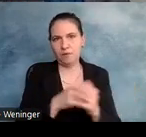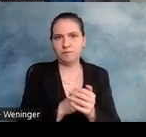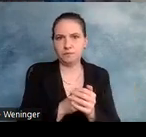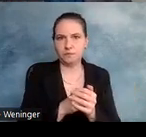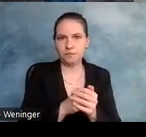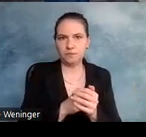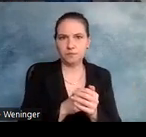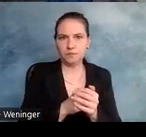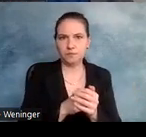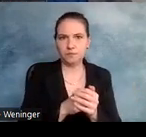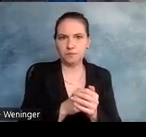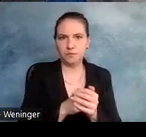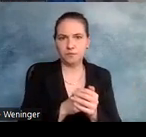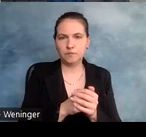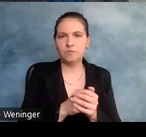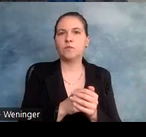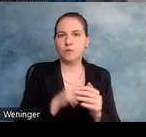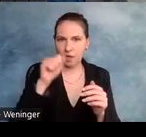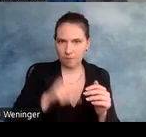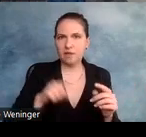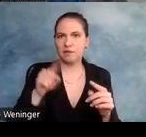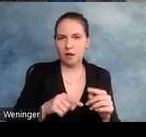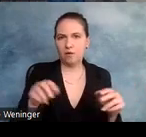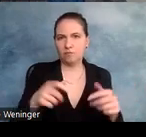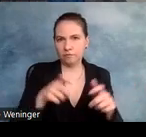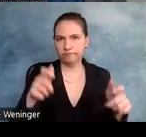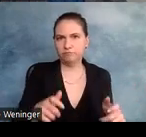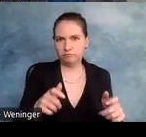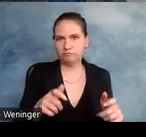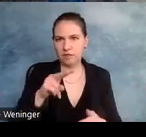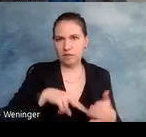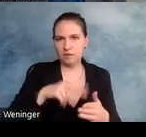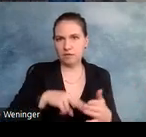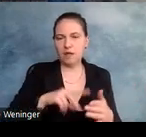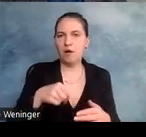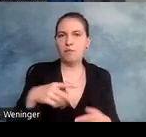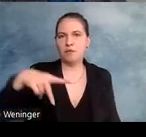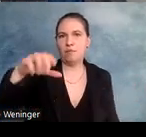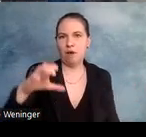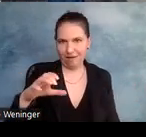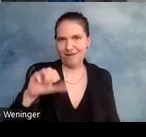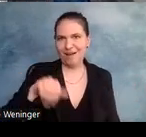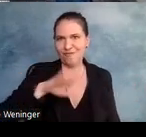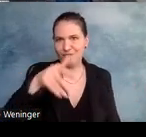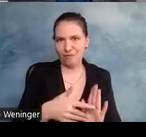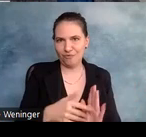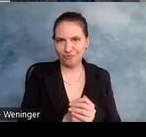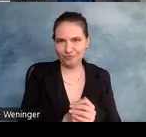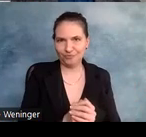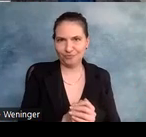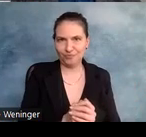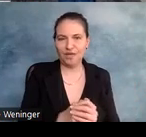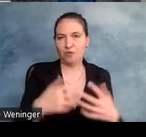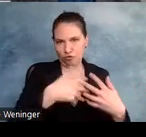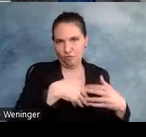kompatibel. Kann man mit dem Pack 2024 nachprüfen, zumindest die Dinge, die man automatisch